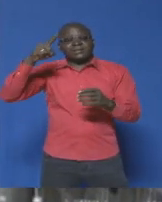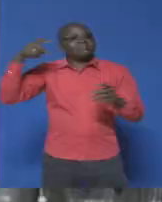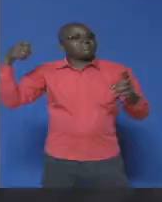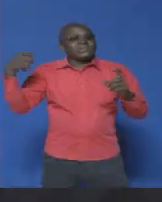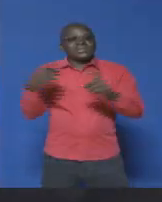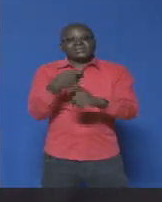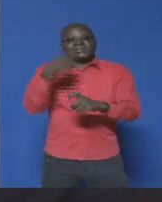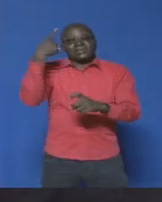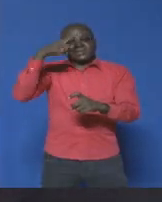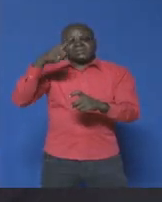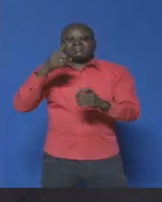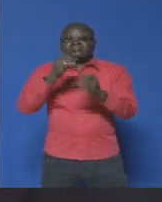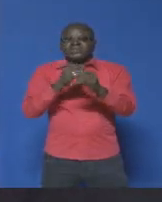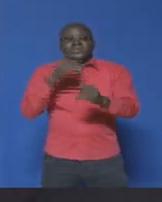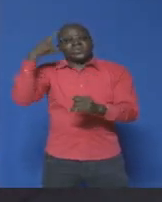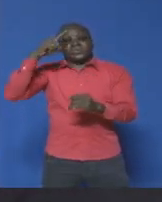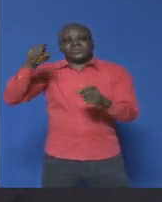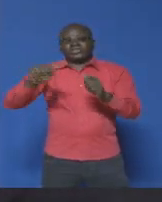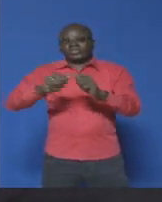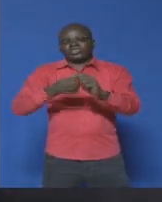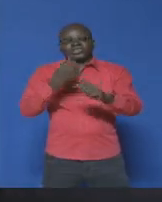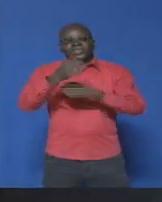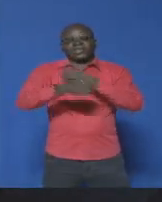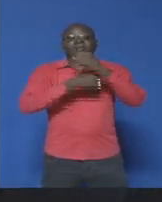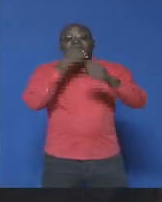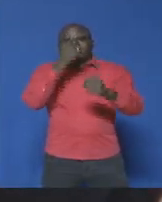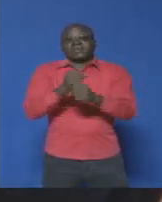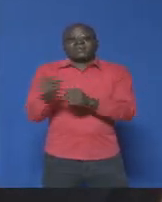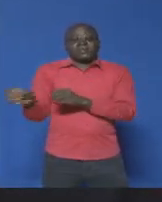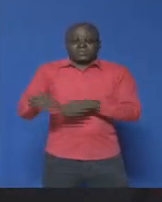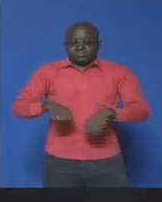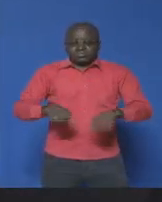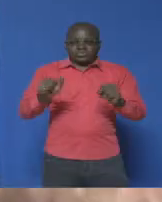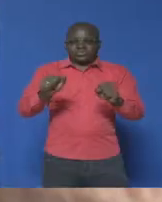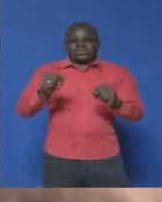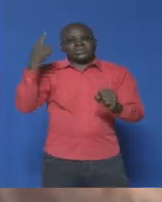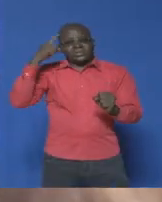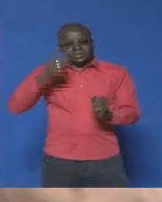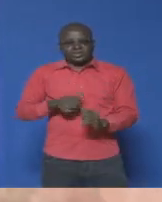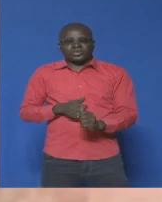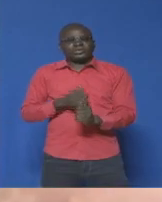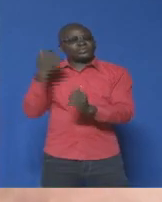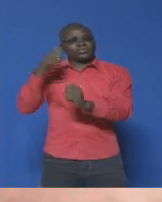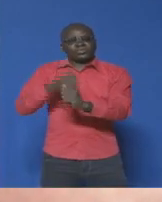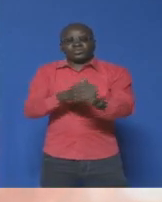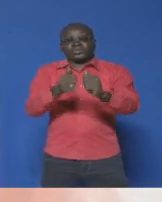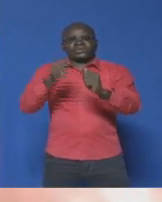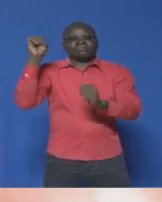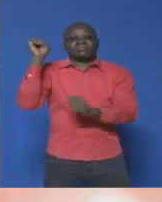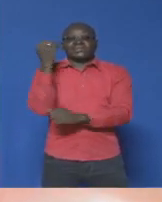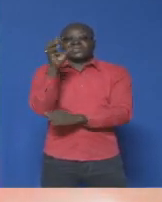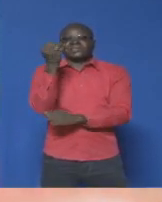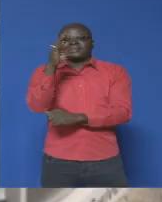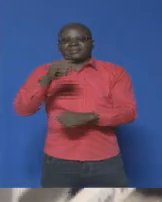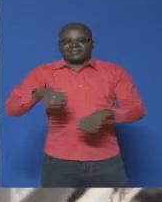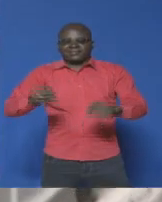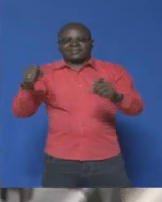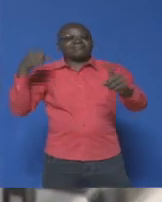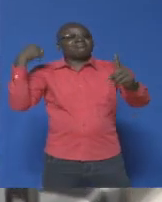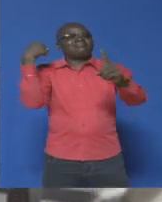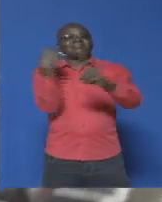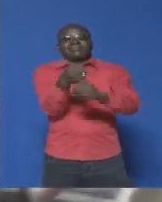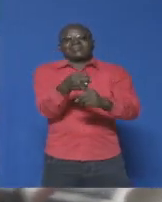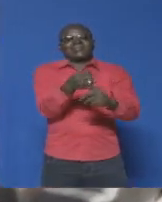les coureurs mordent comme chaque année la poussière du Tour. Quatre ambulants suivent constamment le peloton pour intervenir immédiatement en cas d'accident. Depuis